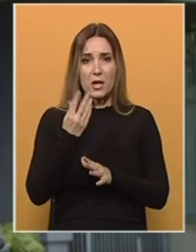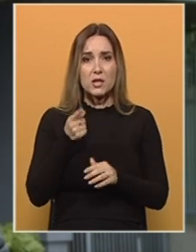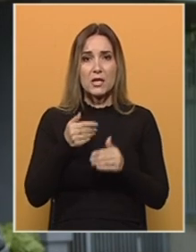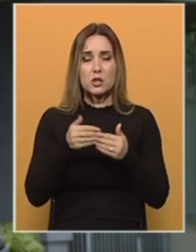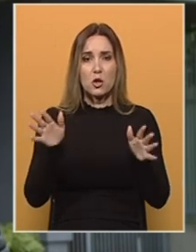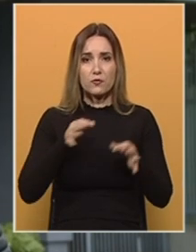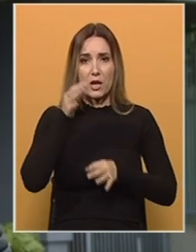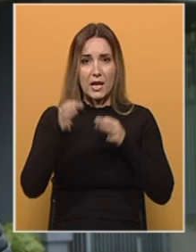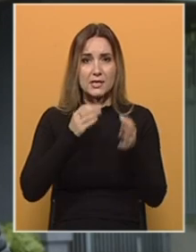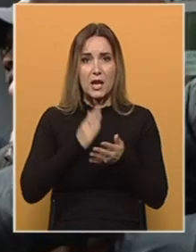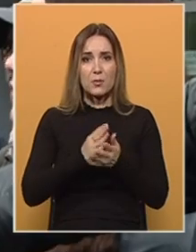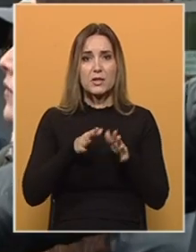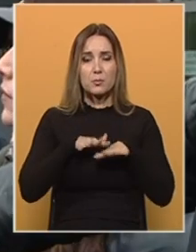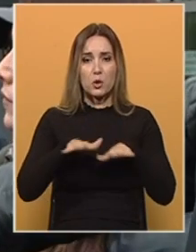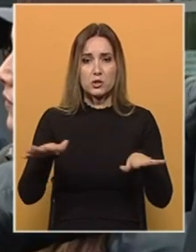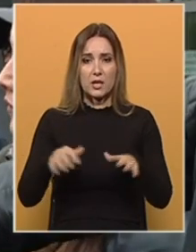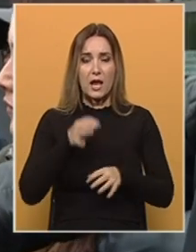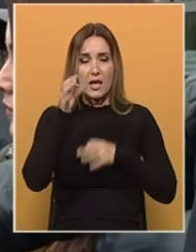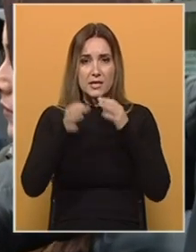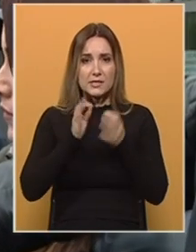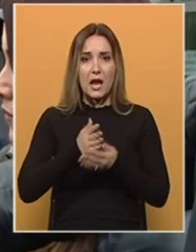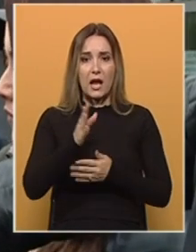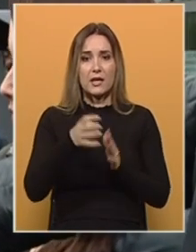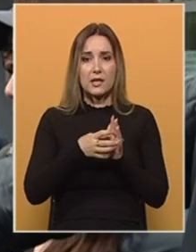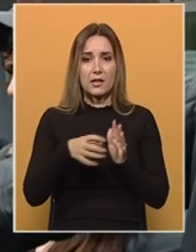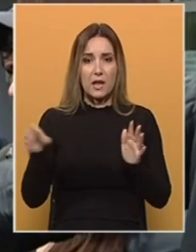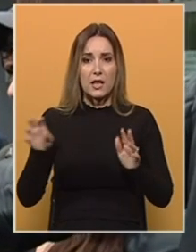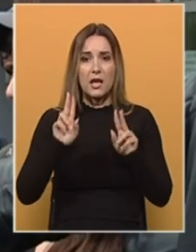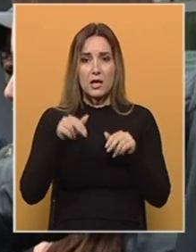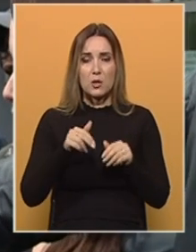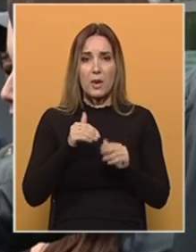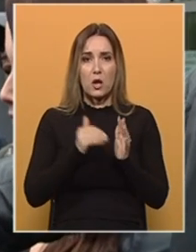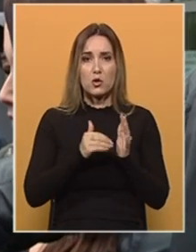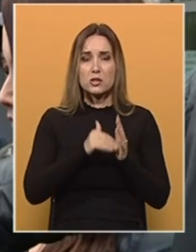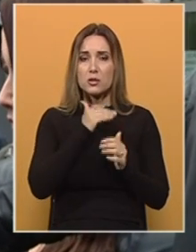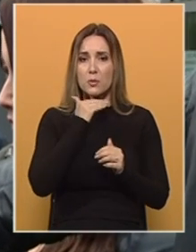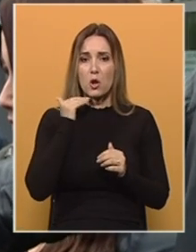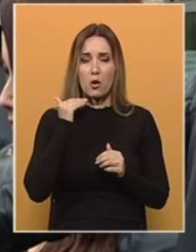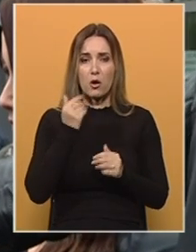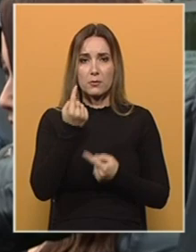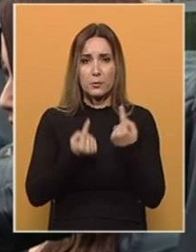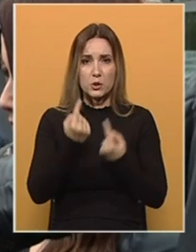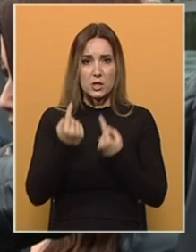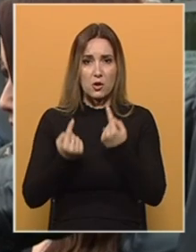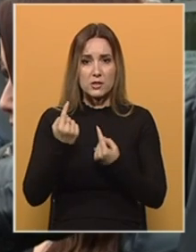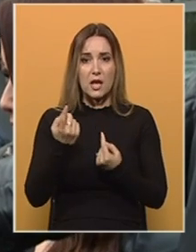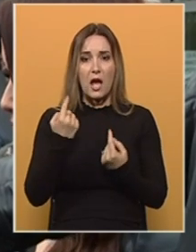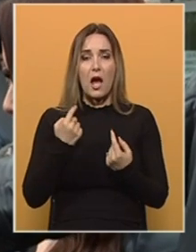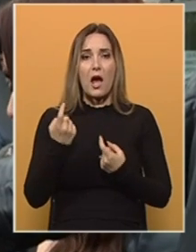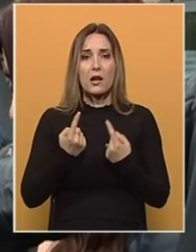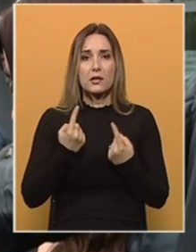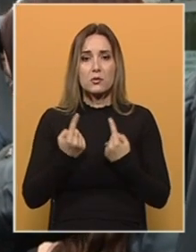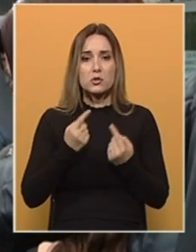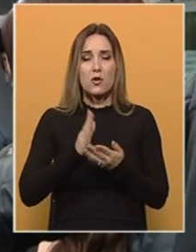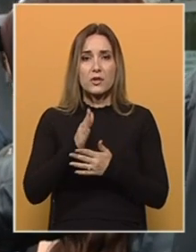otvorena istraga biti proširena. Istraga svakako ide dalje, ima još mnogo ovih počinioca, ali uskoro ide istraga za